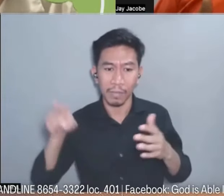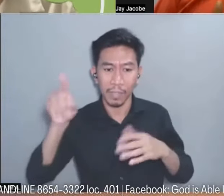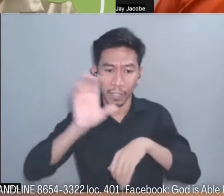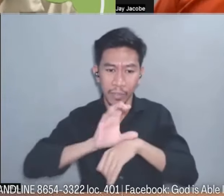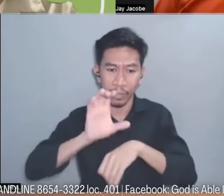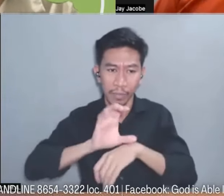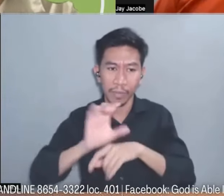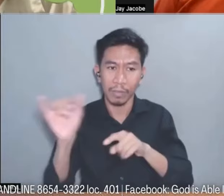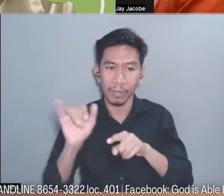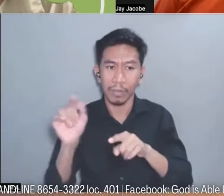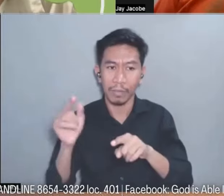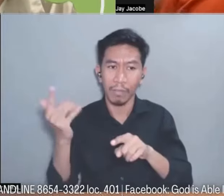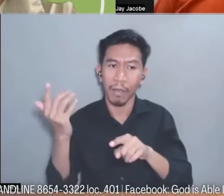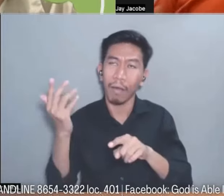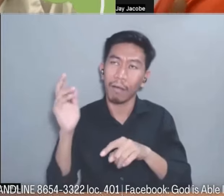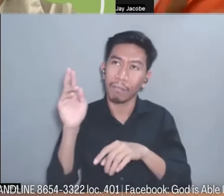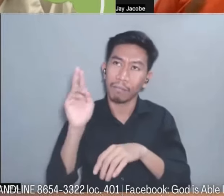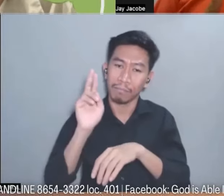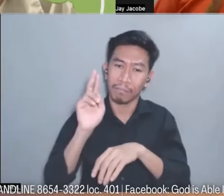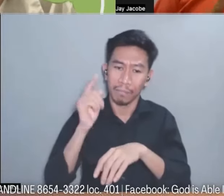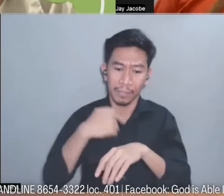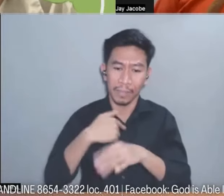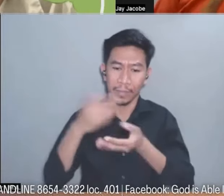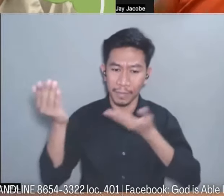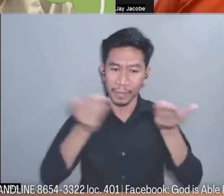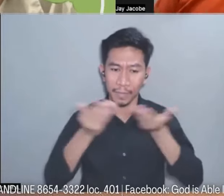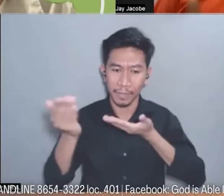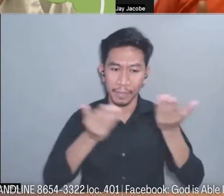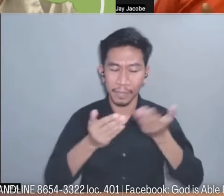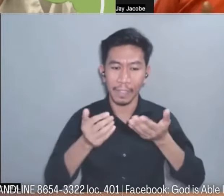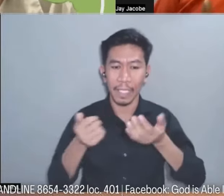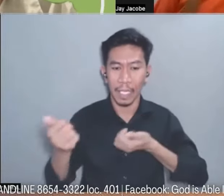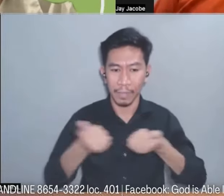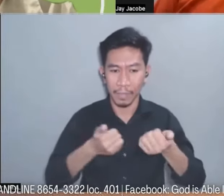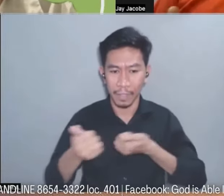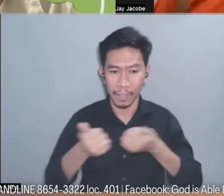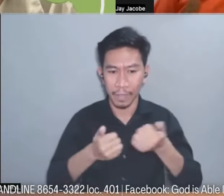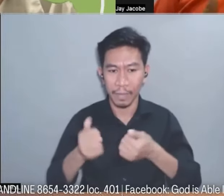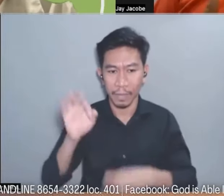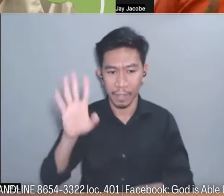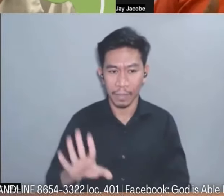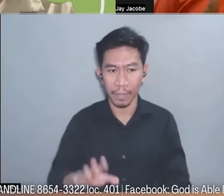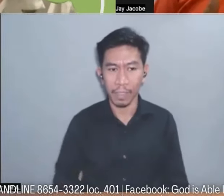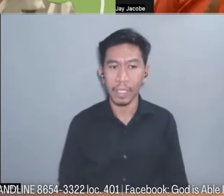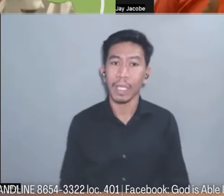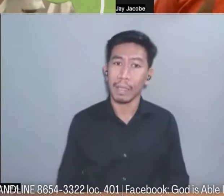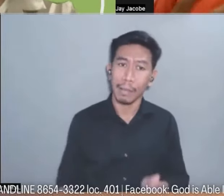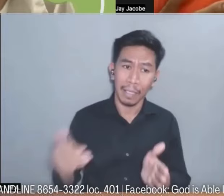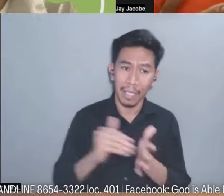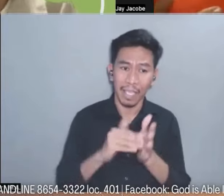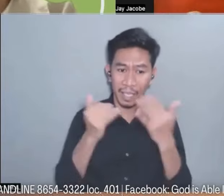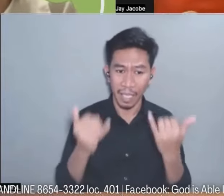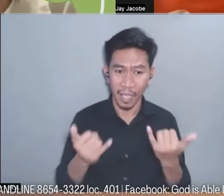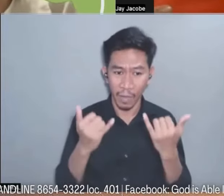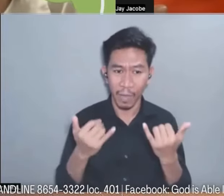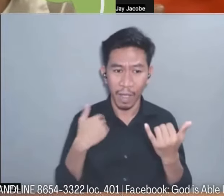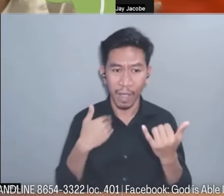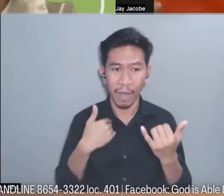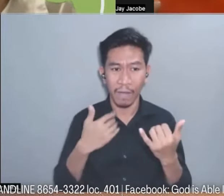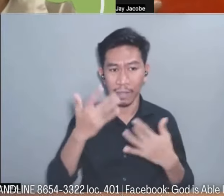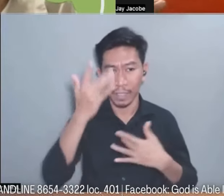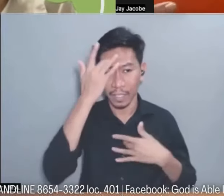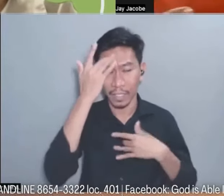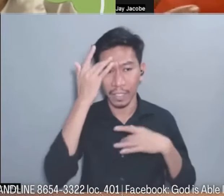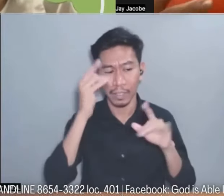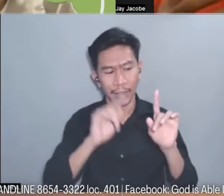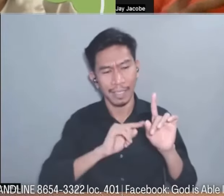pastor po until ngayon po ay nagkasakit na naman po ako nagkaroon po ako ng spinal column na